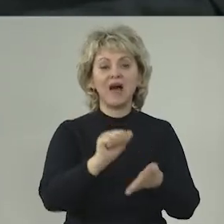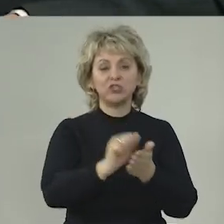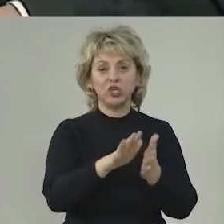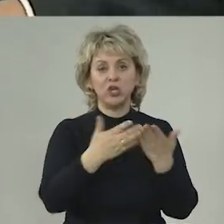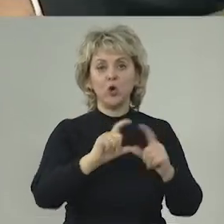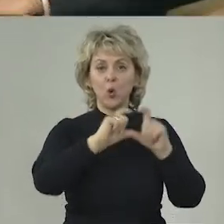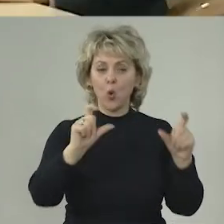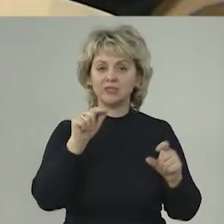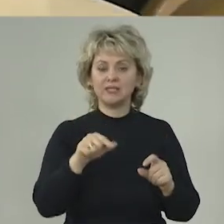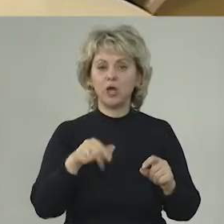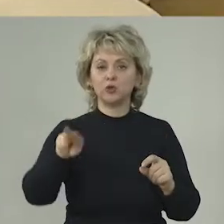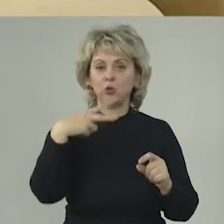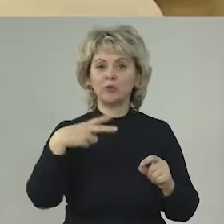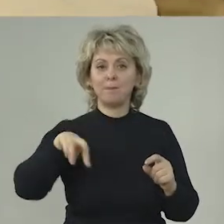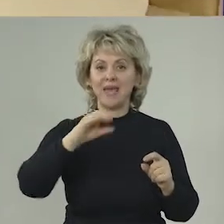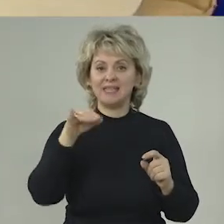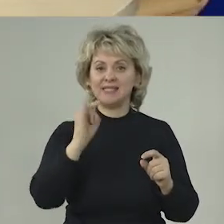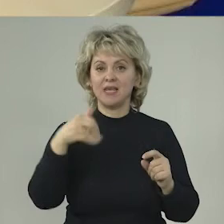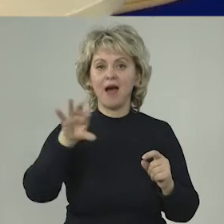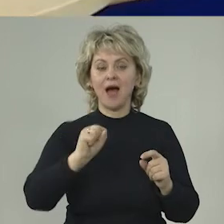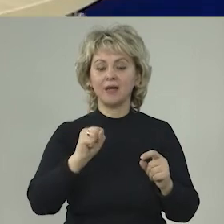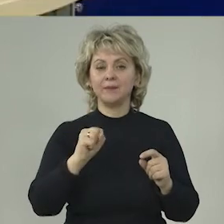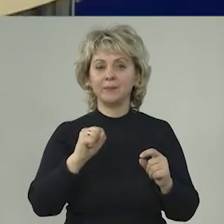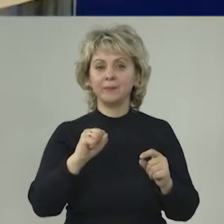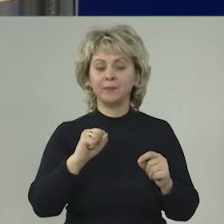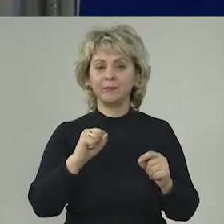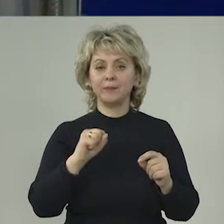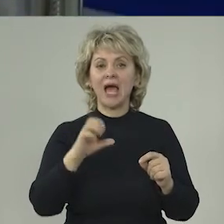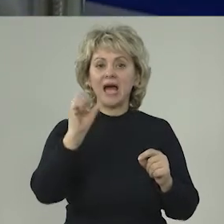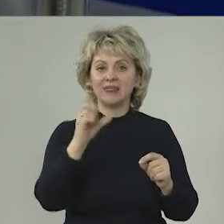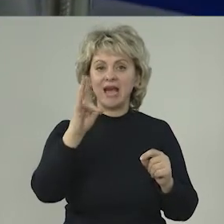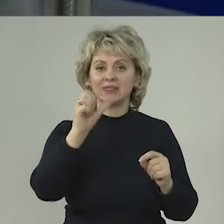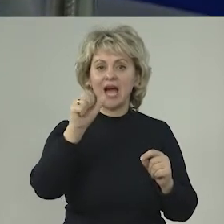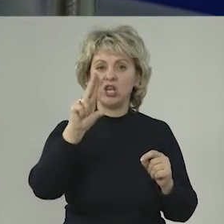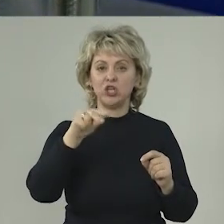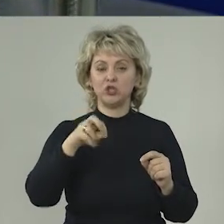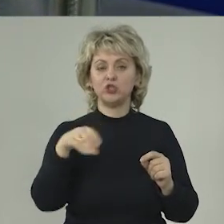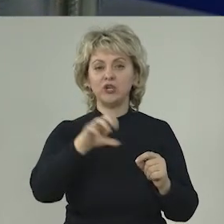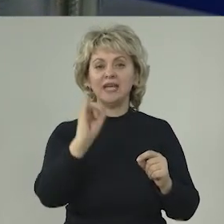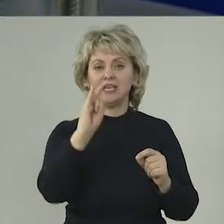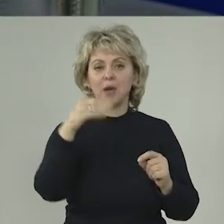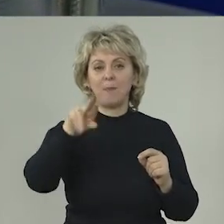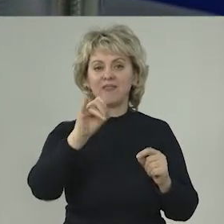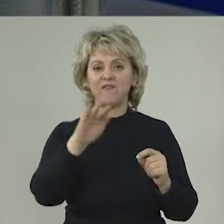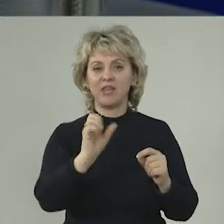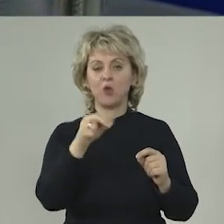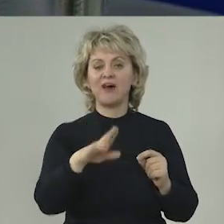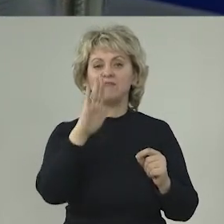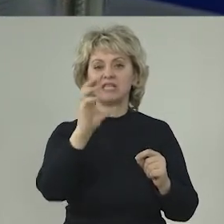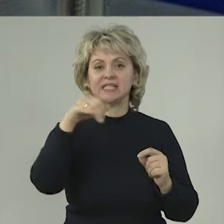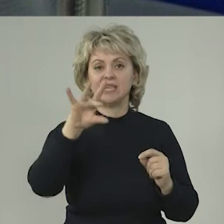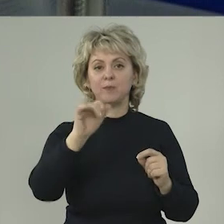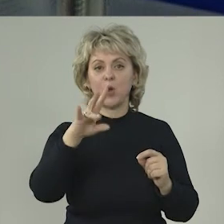главные редакторы холдинга «Дон Медиа» Анастасия Натальевич, Инна Панфилова и Виктор